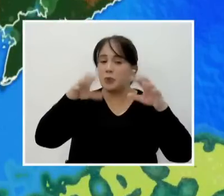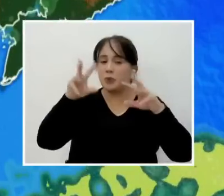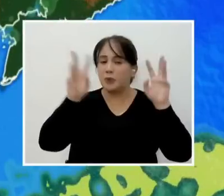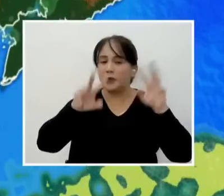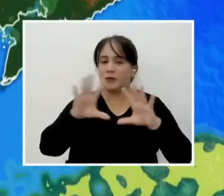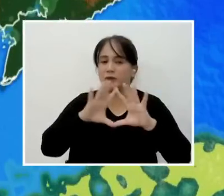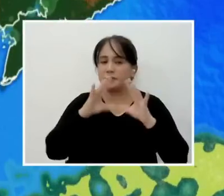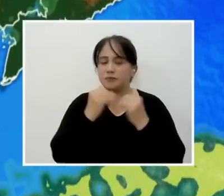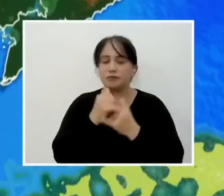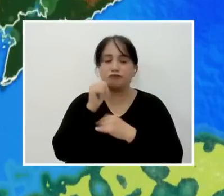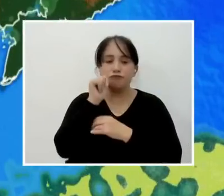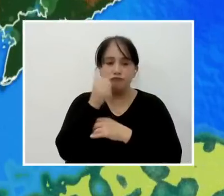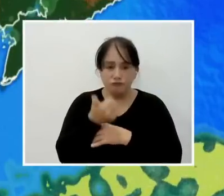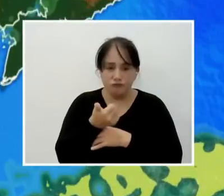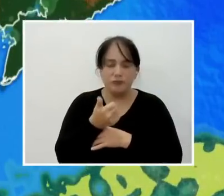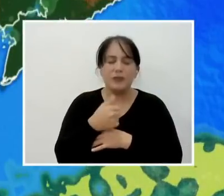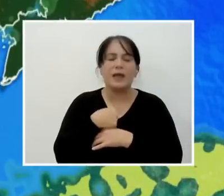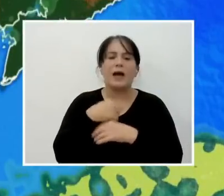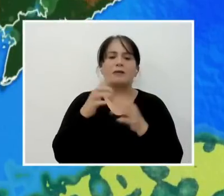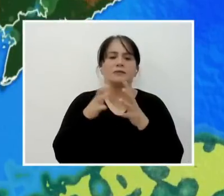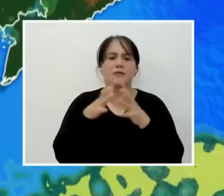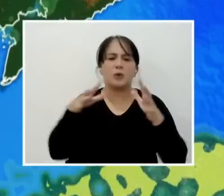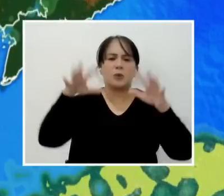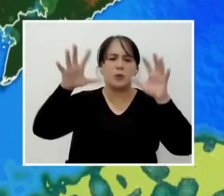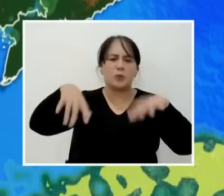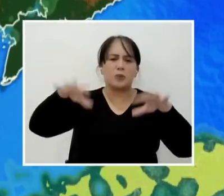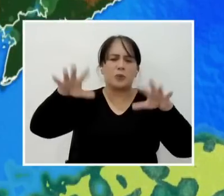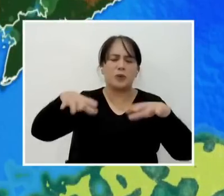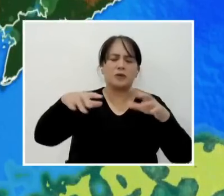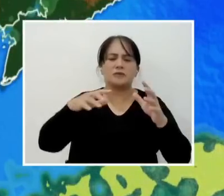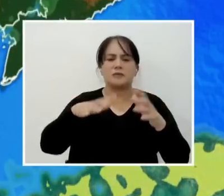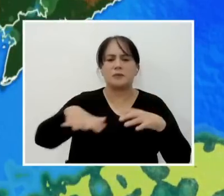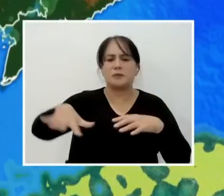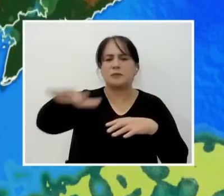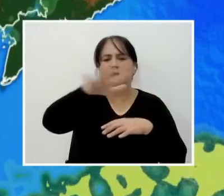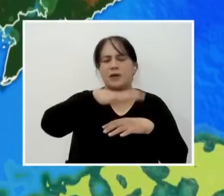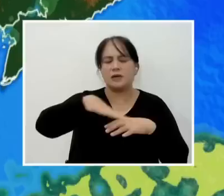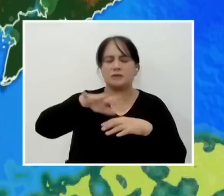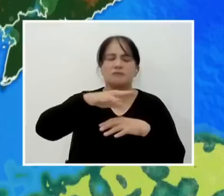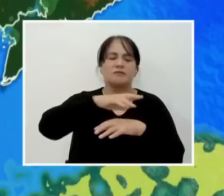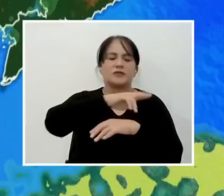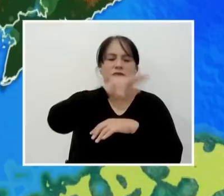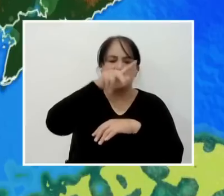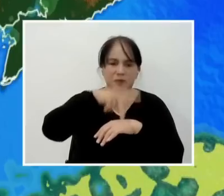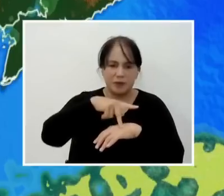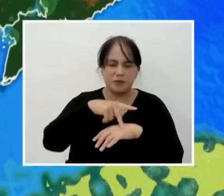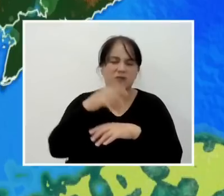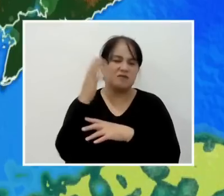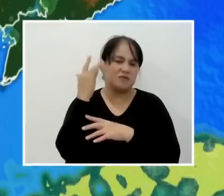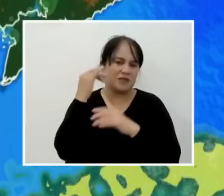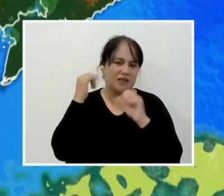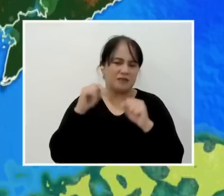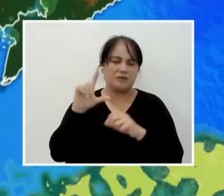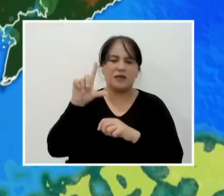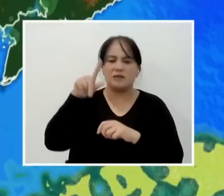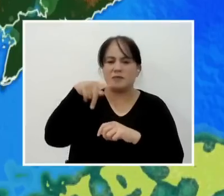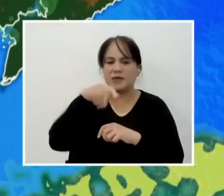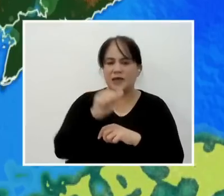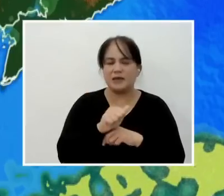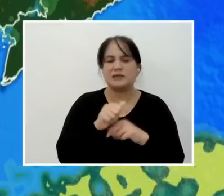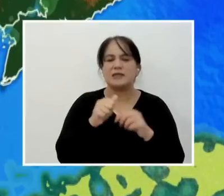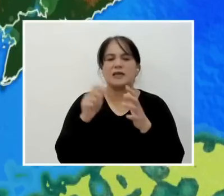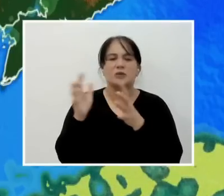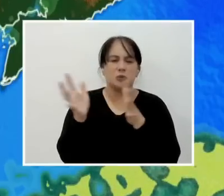para bukas po, may malawakang pagulan sa malaking bahagi ng ating bansa dahil sa potensyal na LPA at monsoon trough.